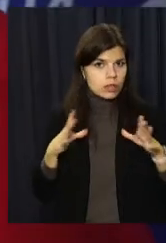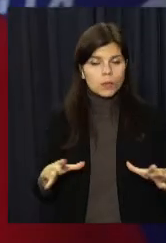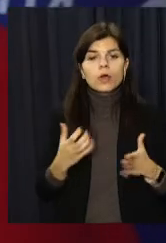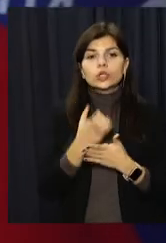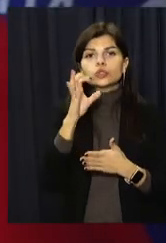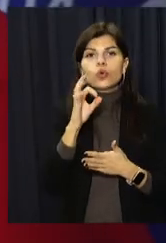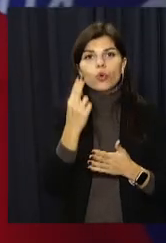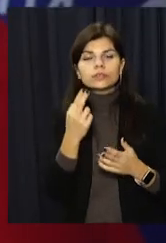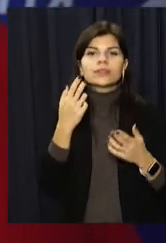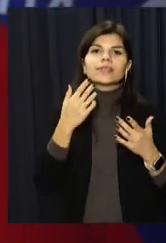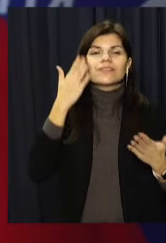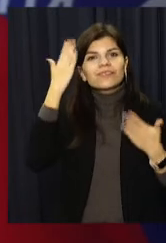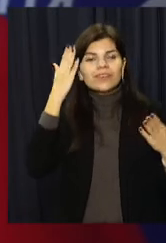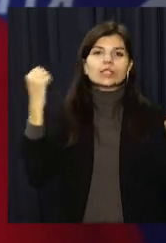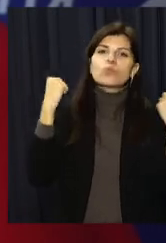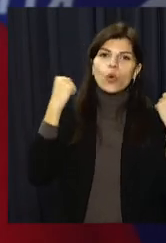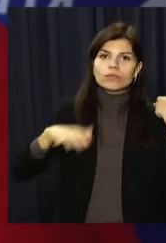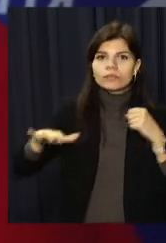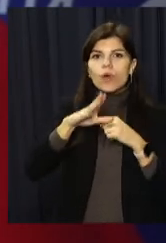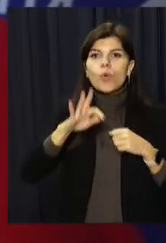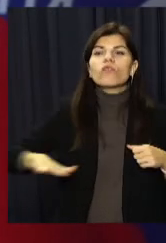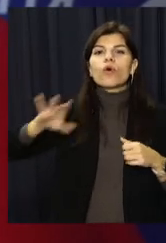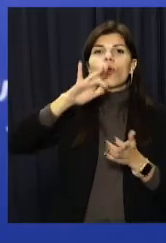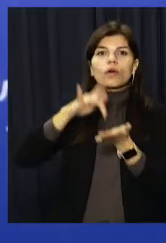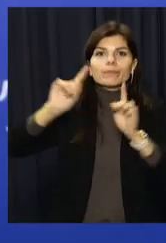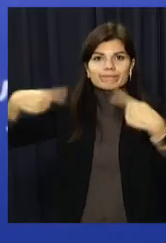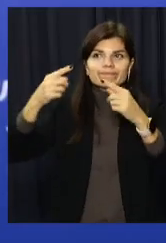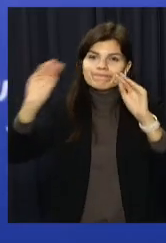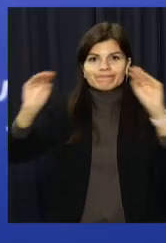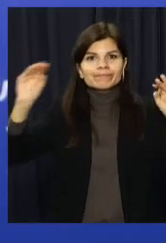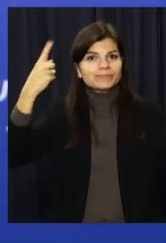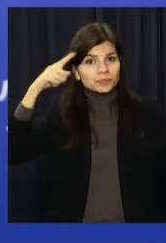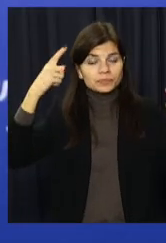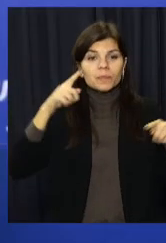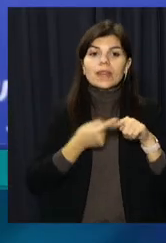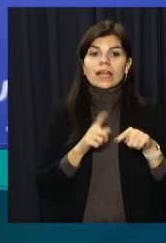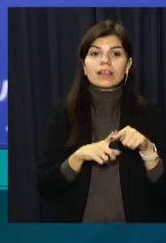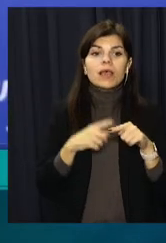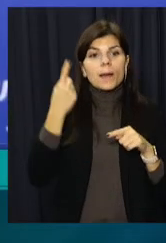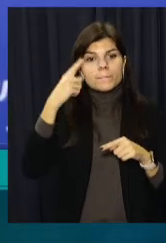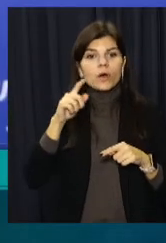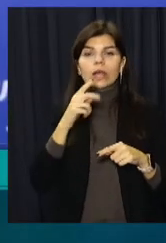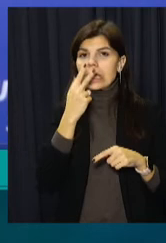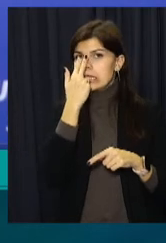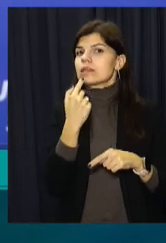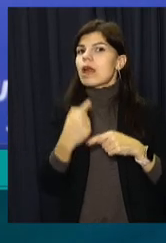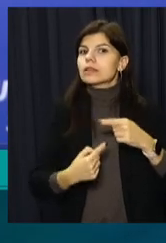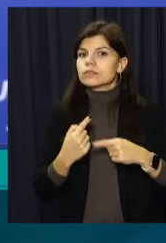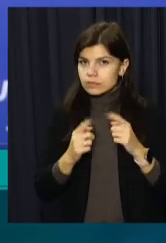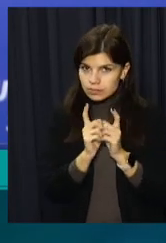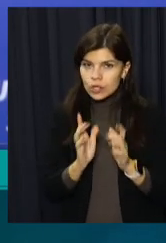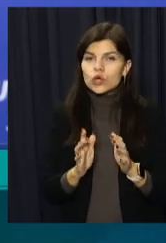соціальні, розважальні і спортивні заходи по всьому регіону. Це і проєкти такі традиційні,